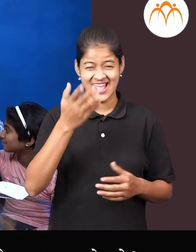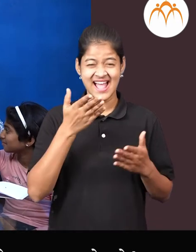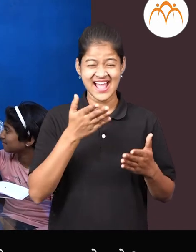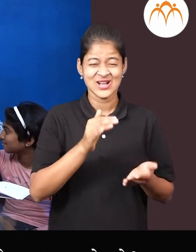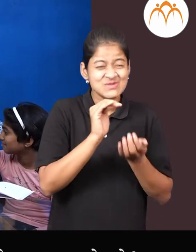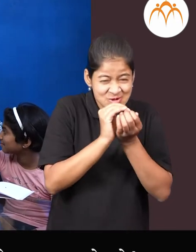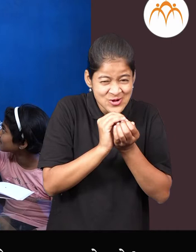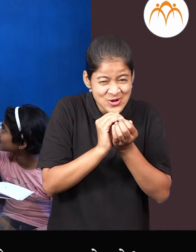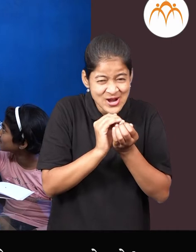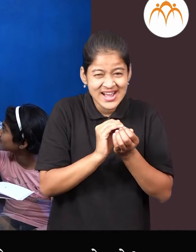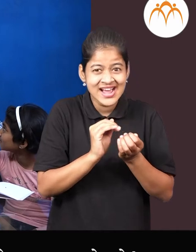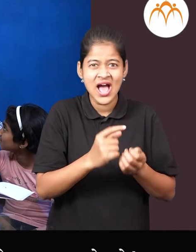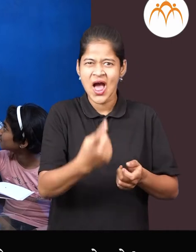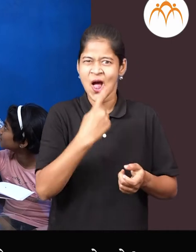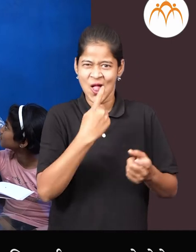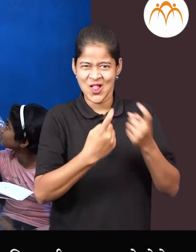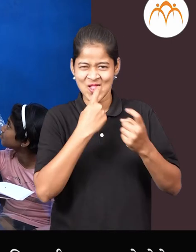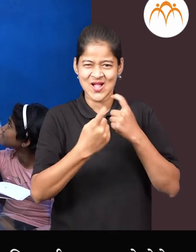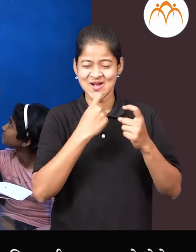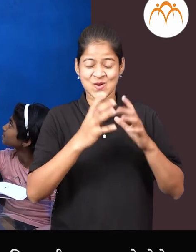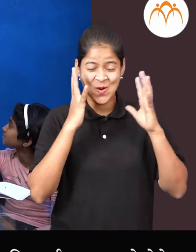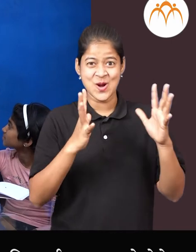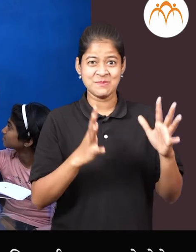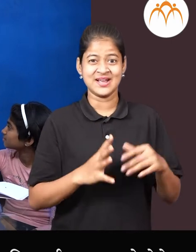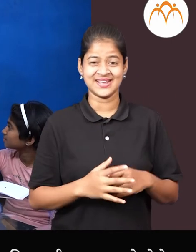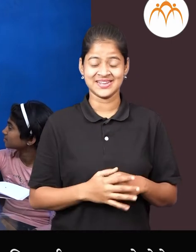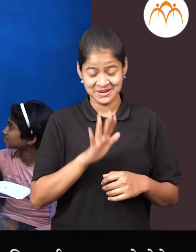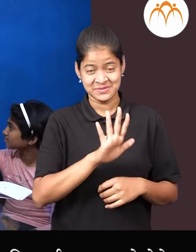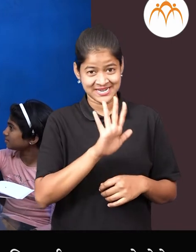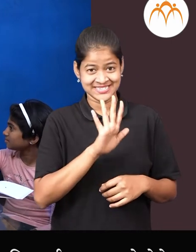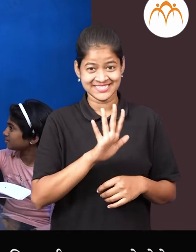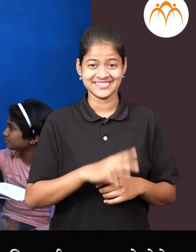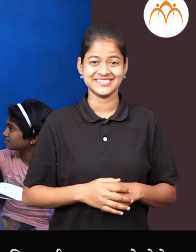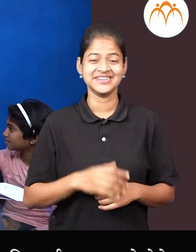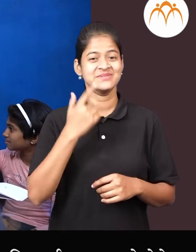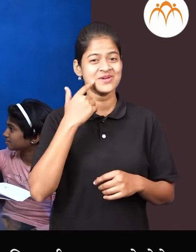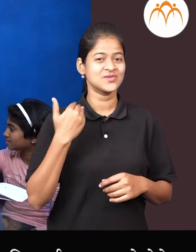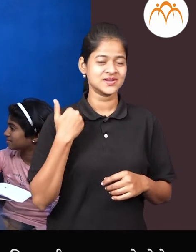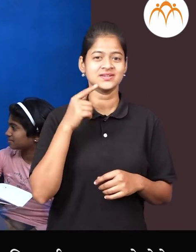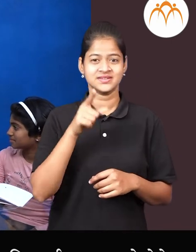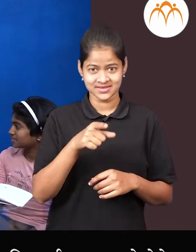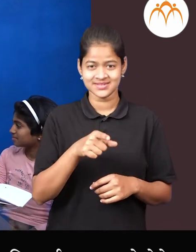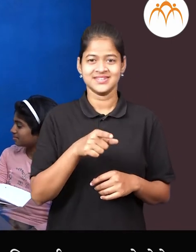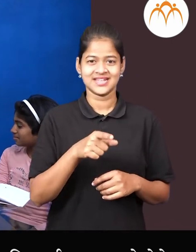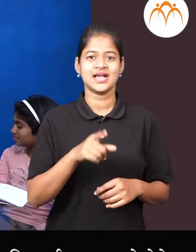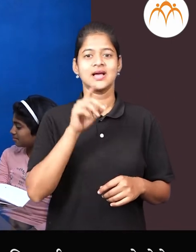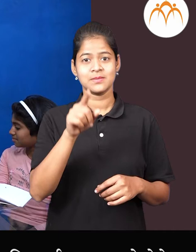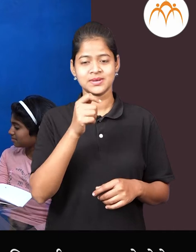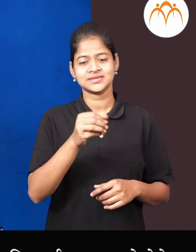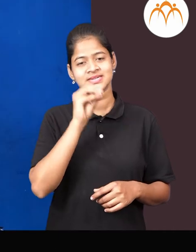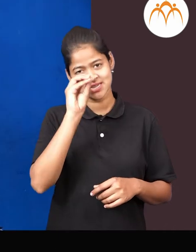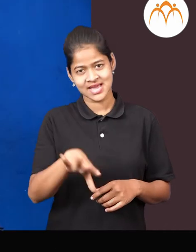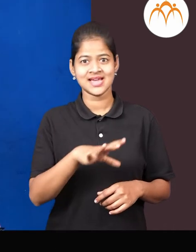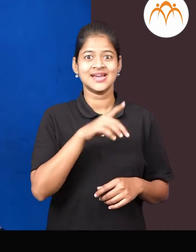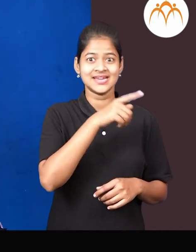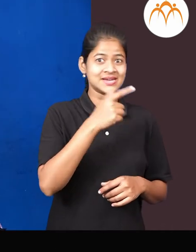डोकायार आघवच अपड़ प्रश्ण केवड है? बर मी आतास करते दादाला नौ रूपय देते अणि ताहीला सात रूपय देते